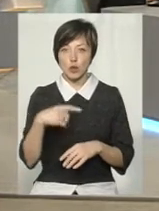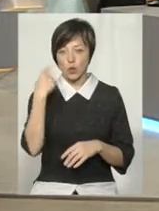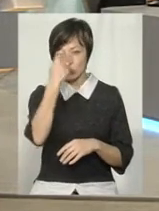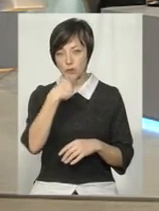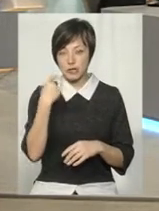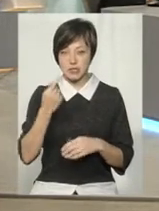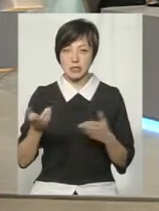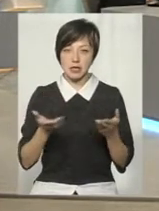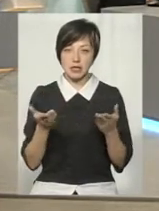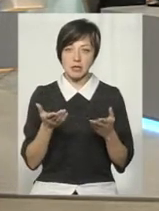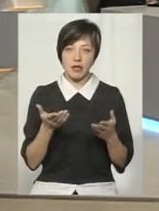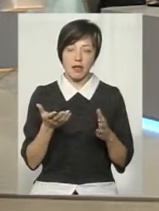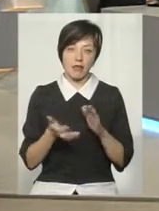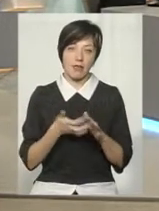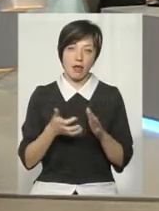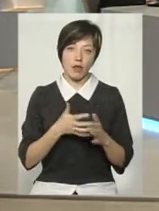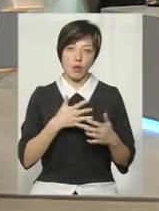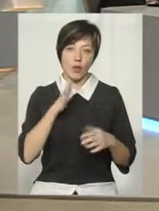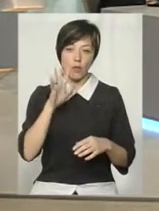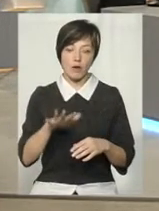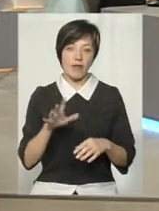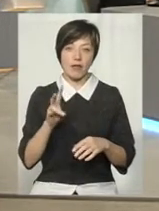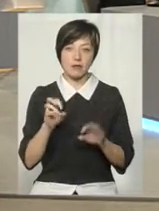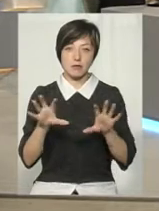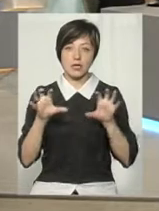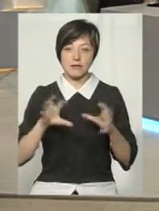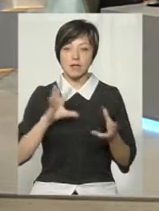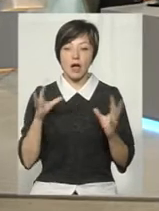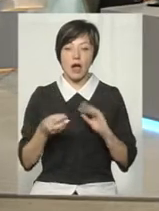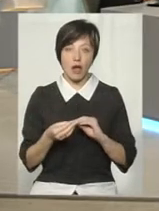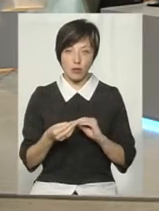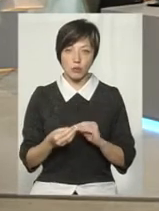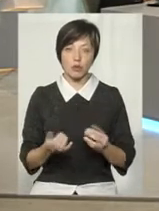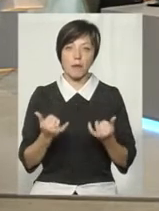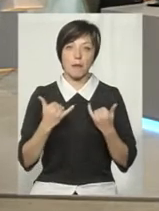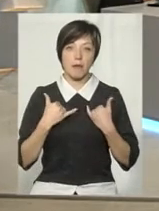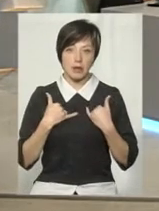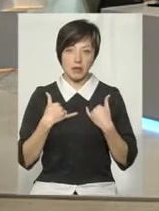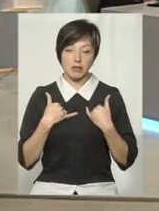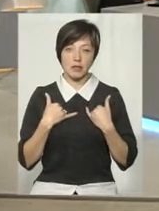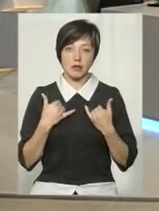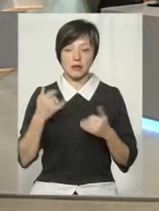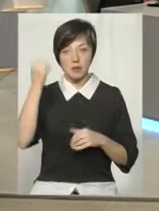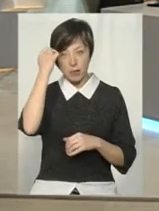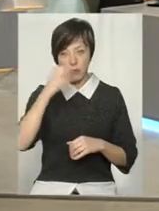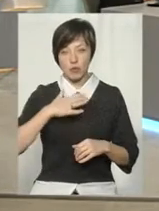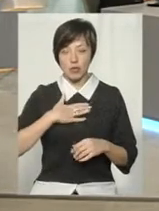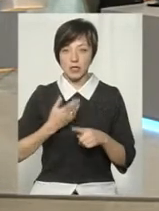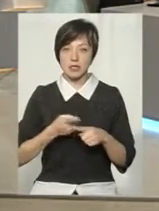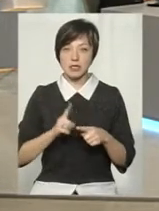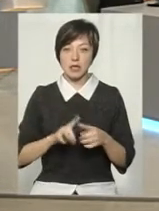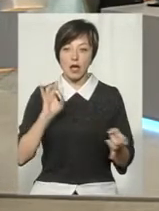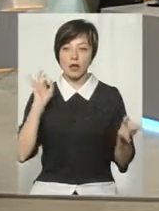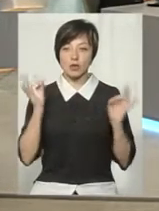недолюблювання, несприйняття. В загальному, для мене, на пам'яті моїй, це дуже